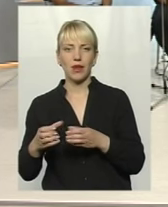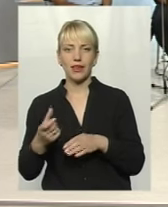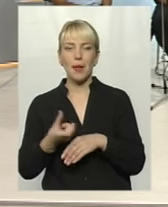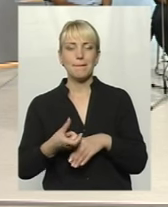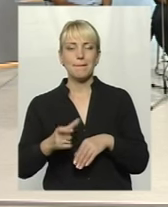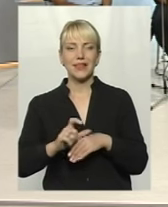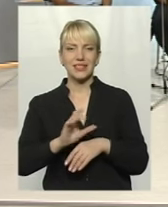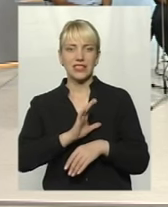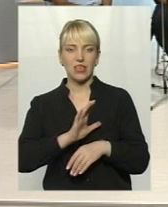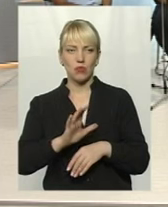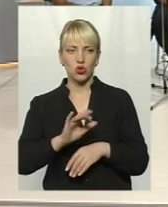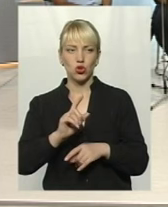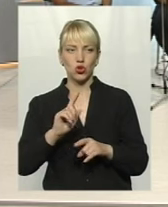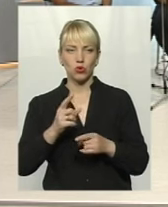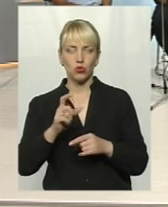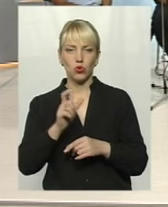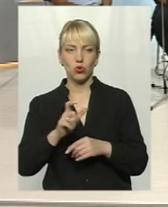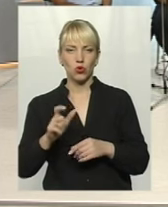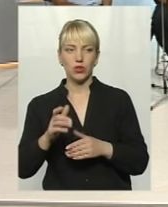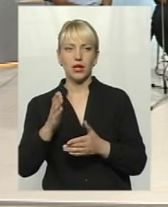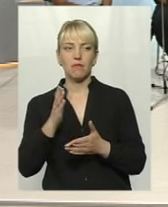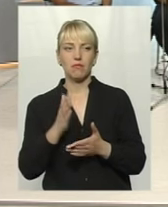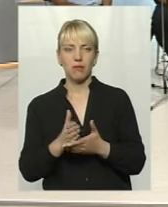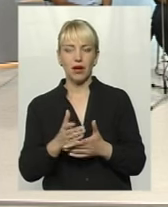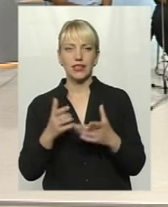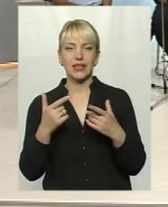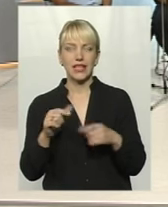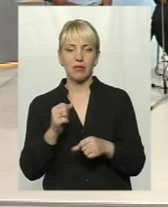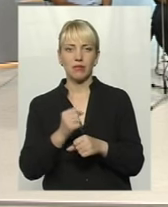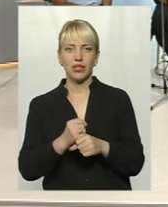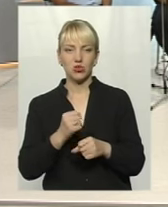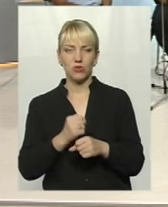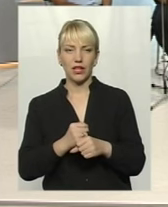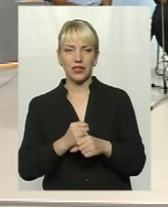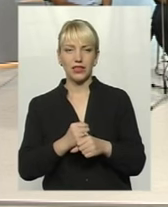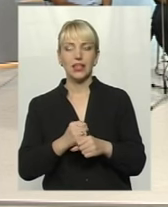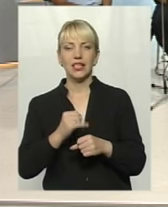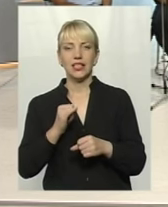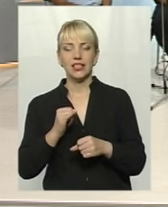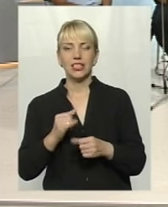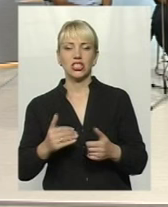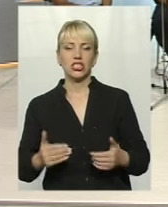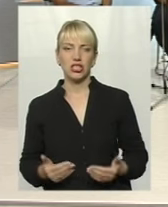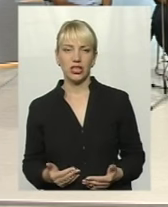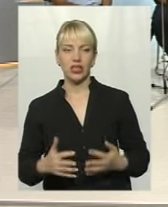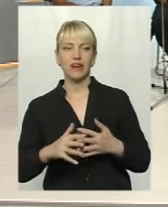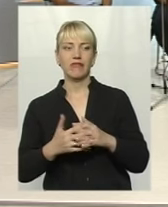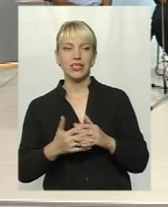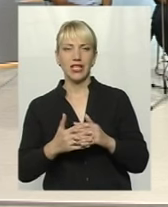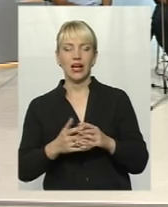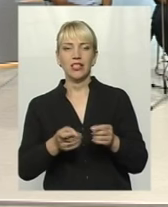тому люди, в принципі, мають де працювати, відтак, жити в селі все-таки